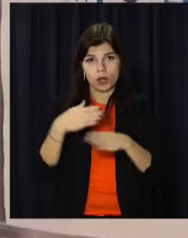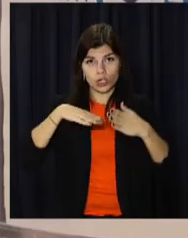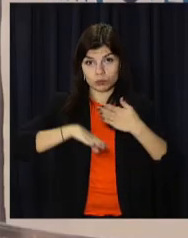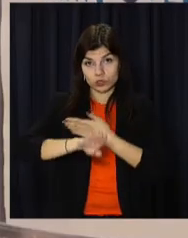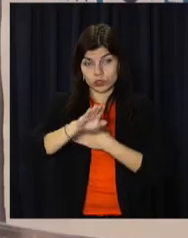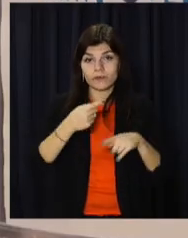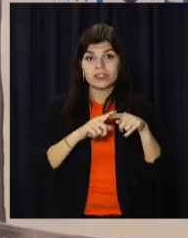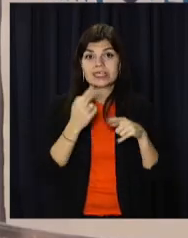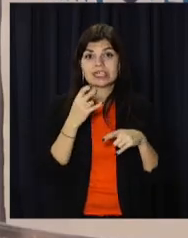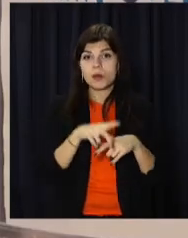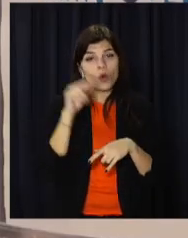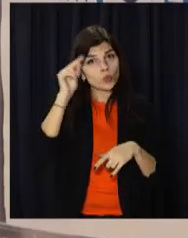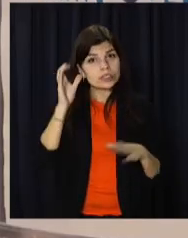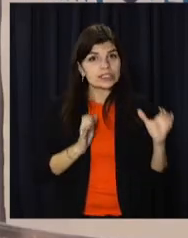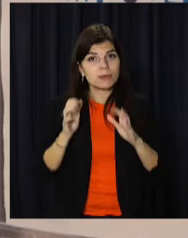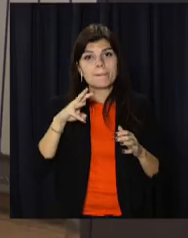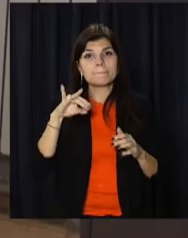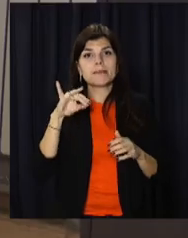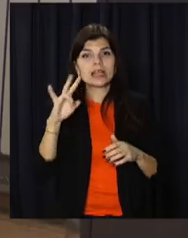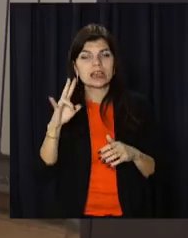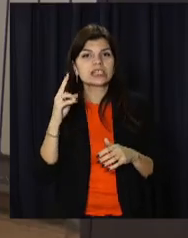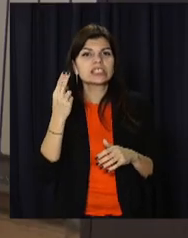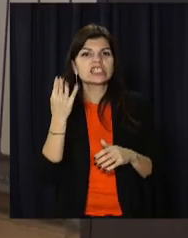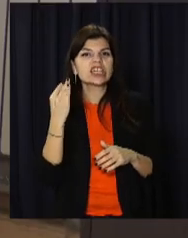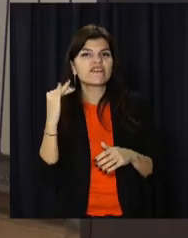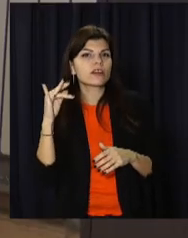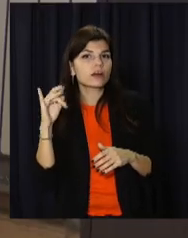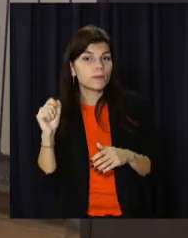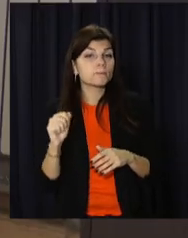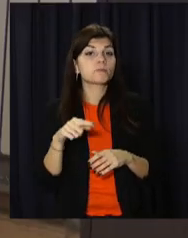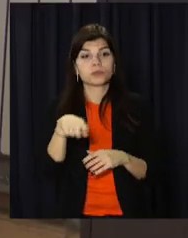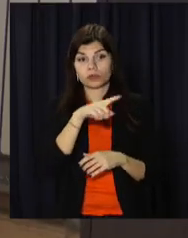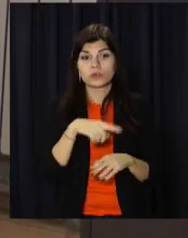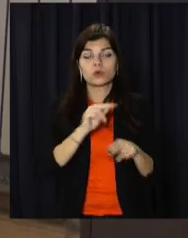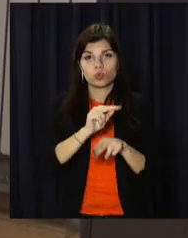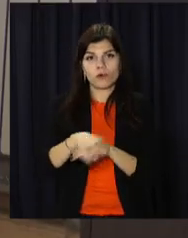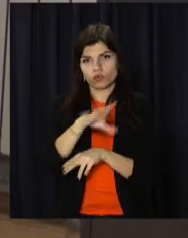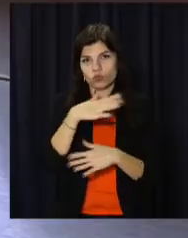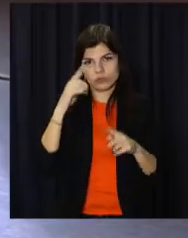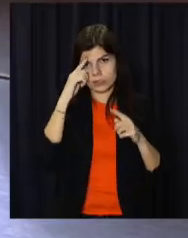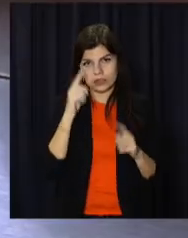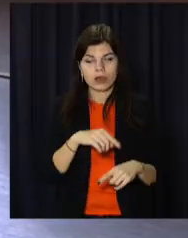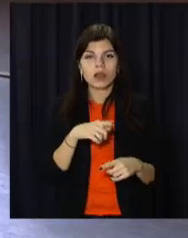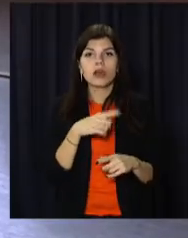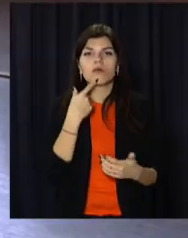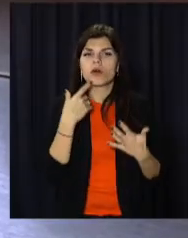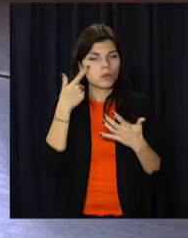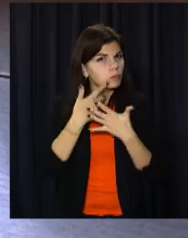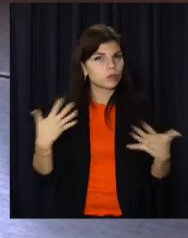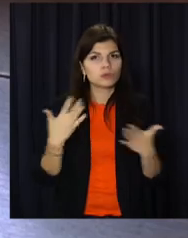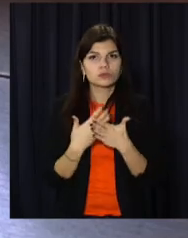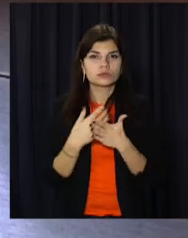адміністратори ЦНАП навчались на семінарах Мінцифри. За спостереженням фахівців розповсюджена проблема – з авторизацією у